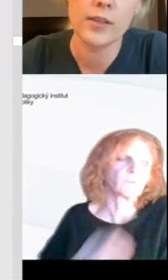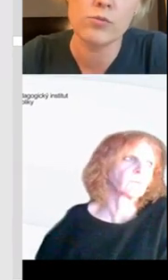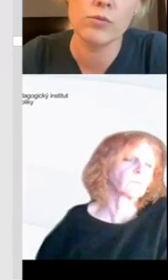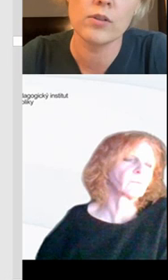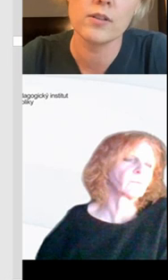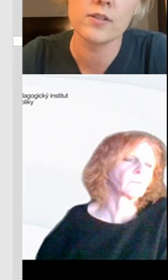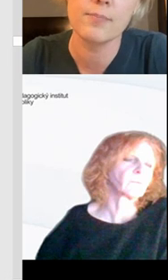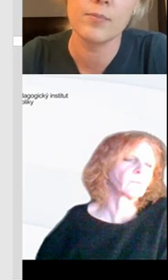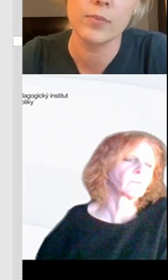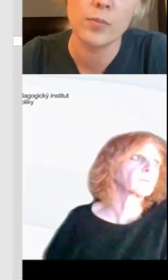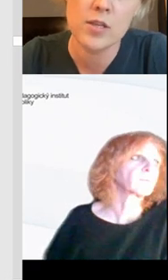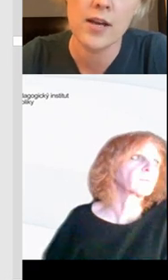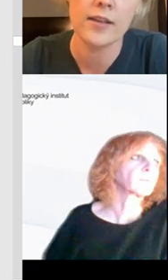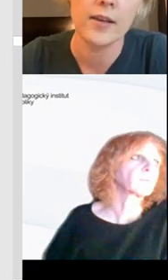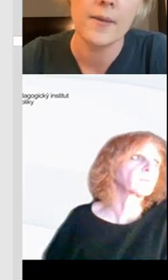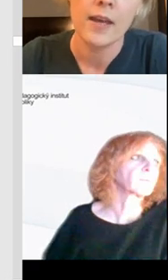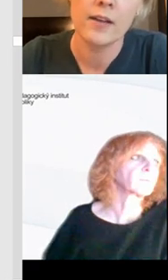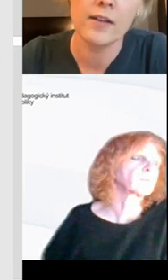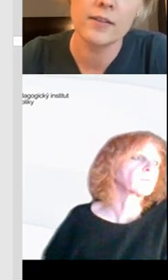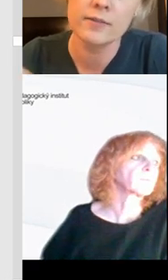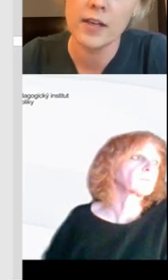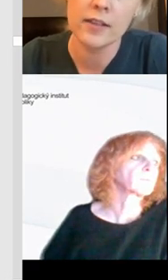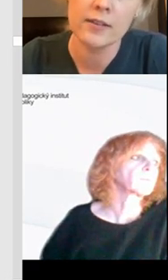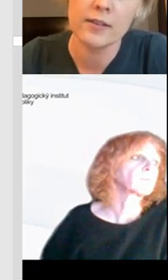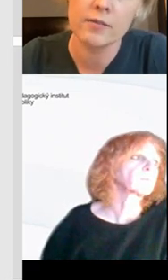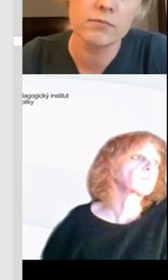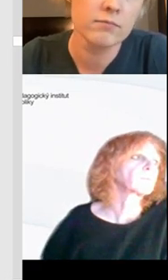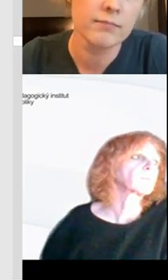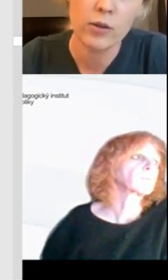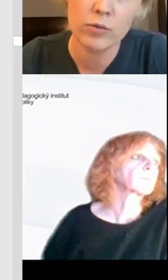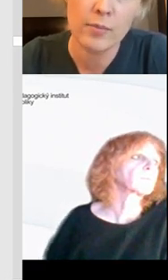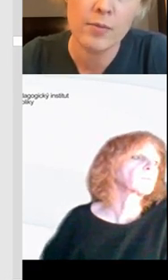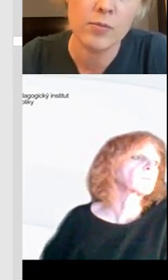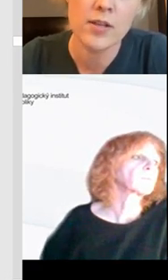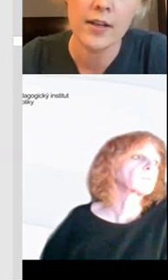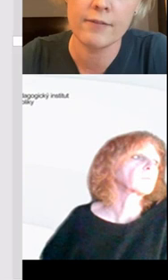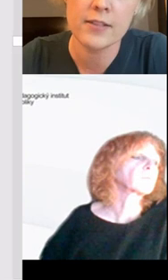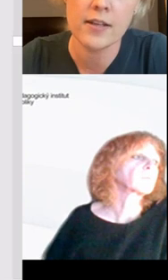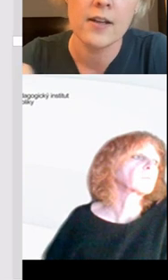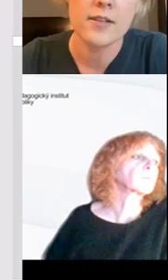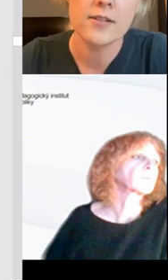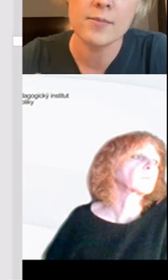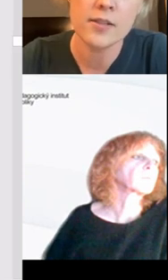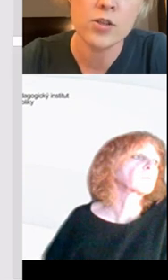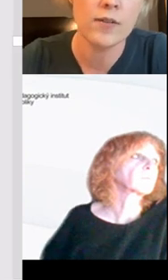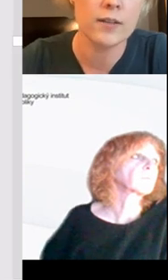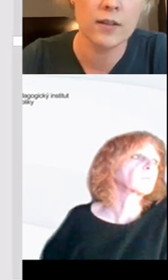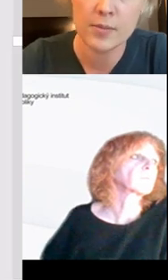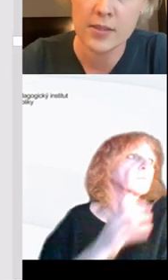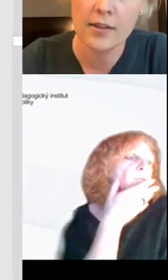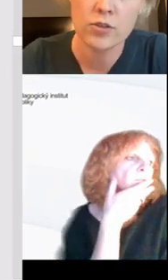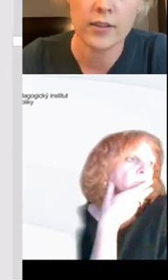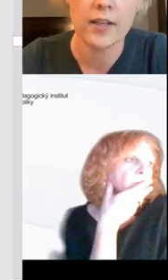mohou v tom textu si pomocí nějakých markrů nebo pomocí nějakých fixek si tam